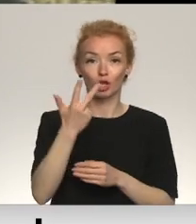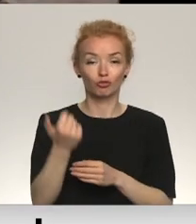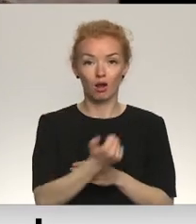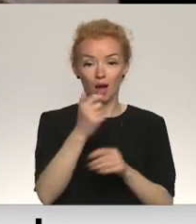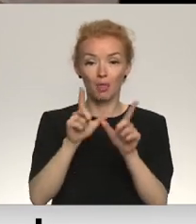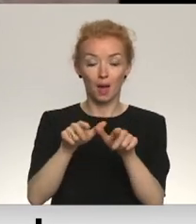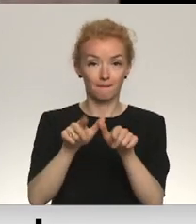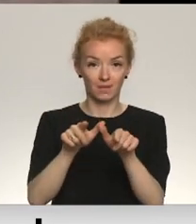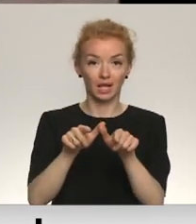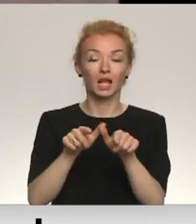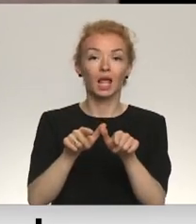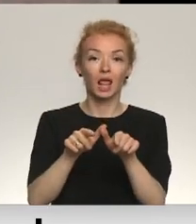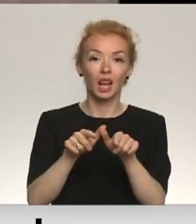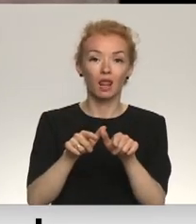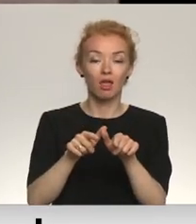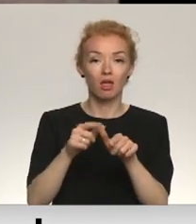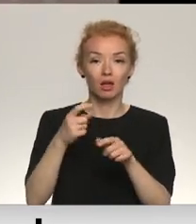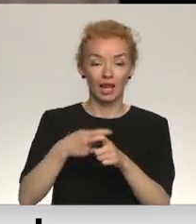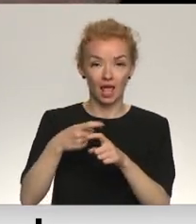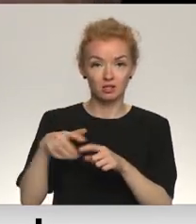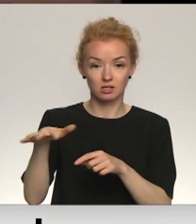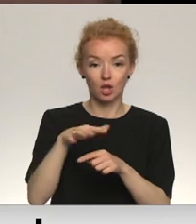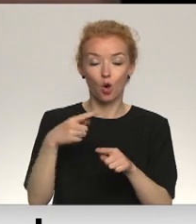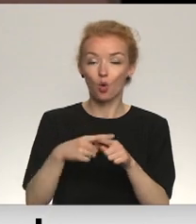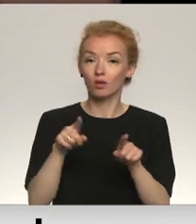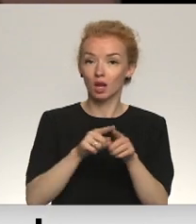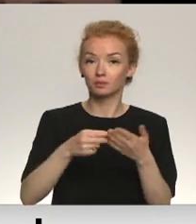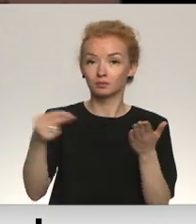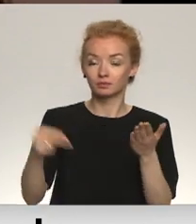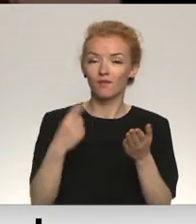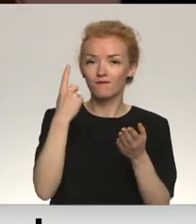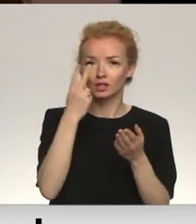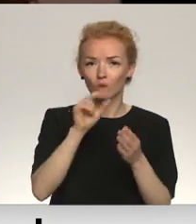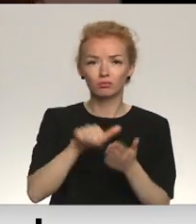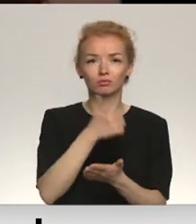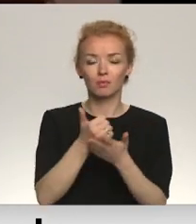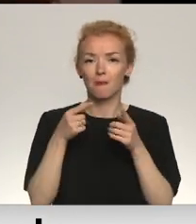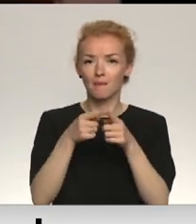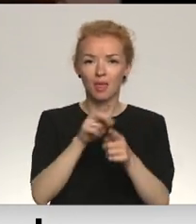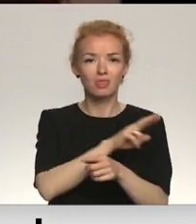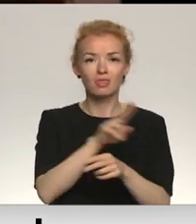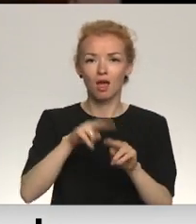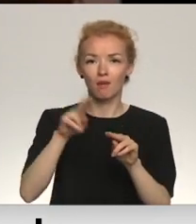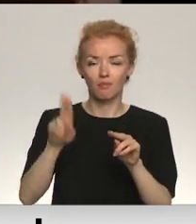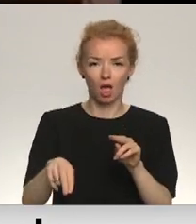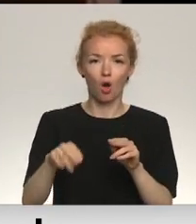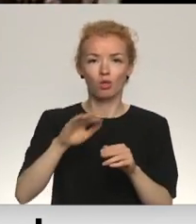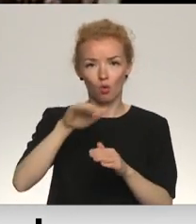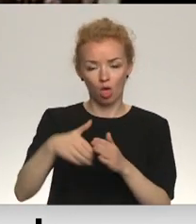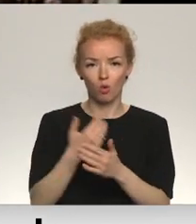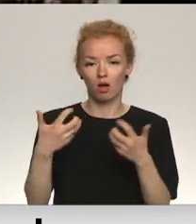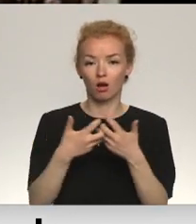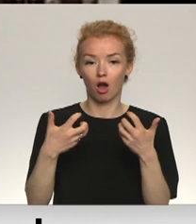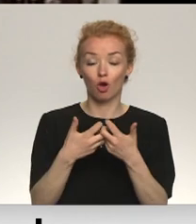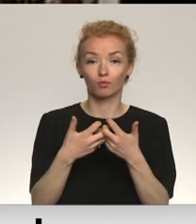aprīlīm Atēnās. Uzrunā tika uzsvērts arī viens no Eiropas Savienības mērķiem – nepieļaut kara atkārtošanos. Mēs